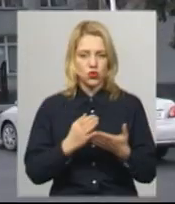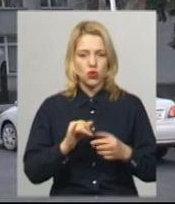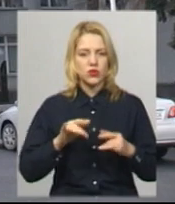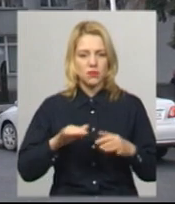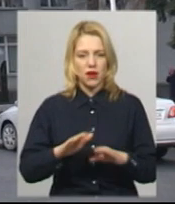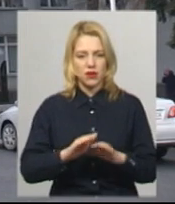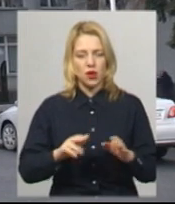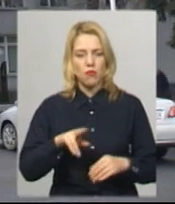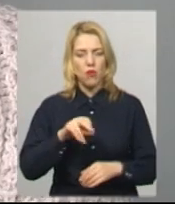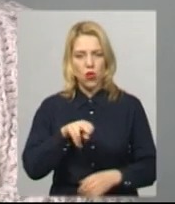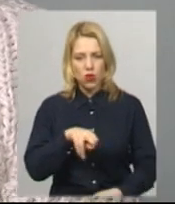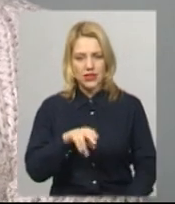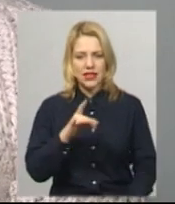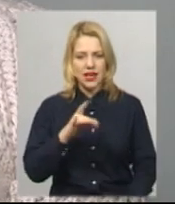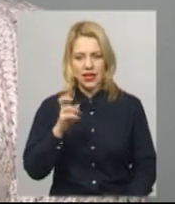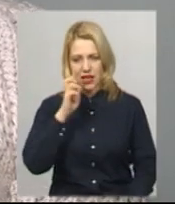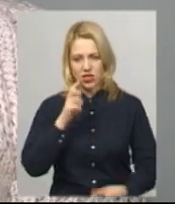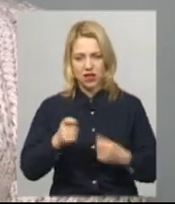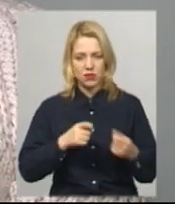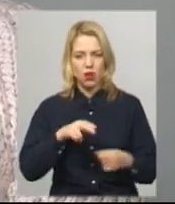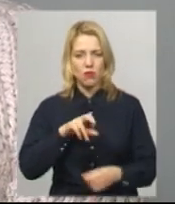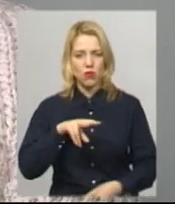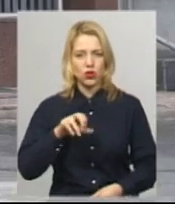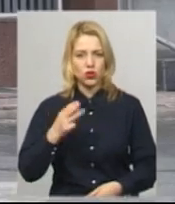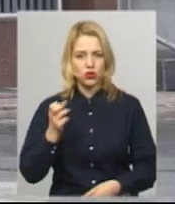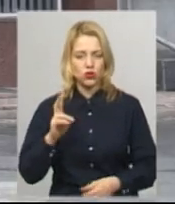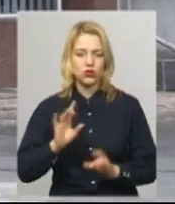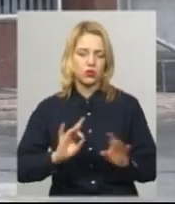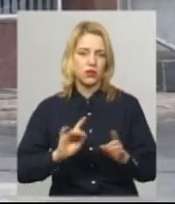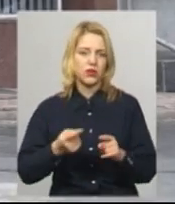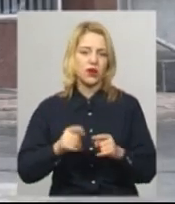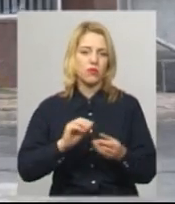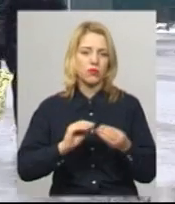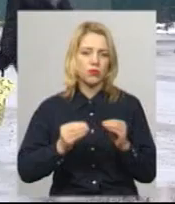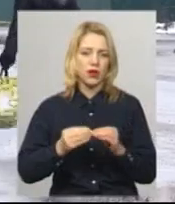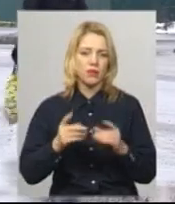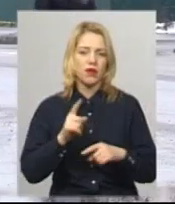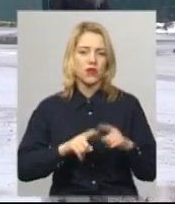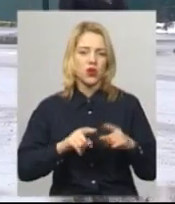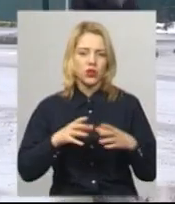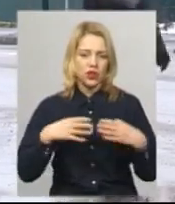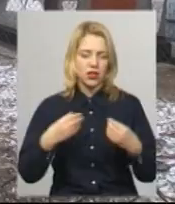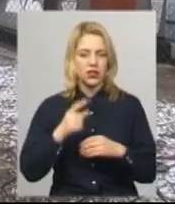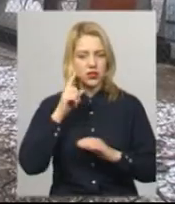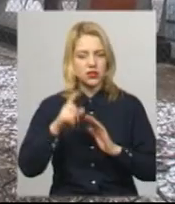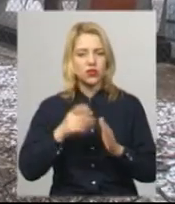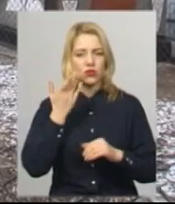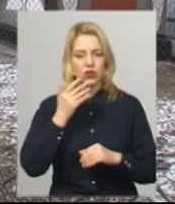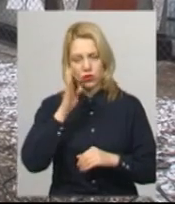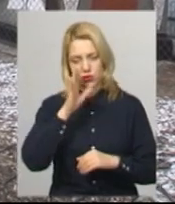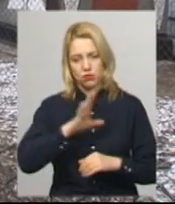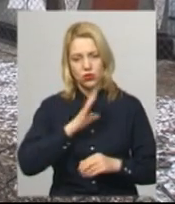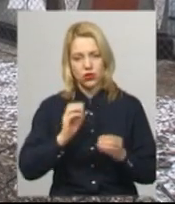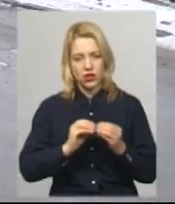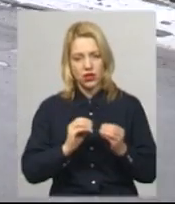Полонської райдержадміністрації Людмила Поліщук розповідає, про проблеми в родині дізналась, коли хлопців було десять. Додає, ситуації, коли